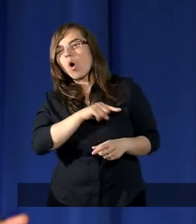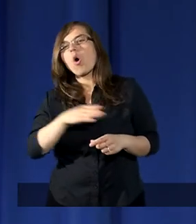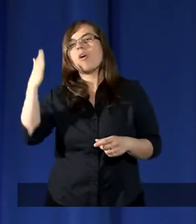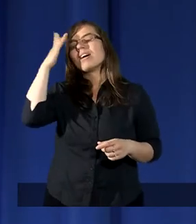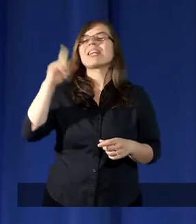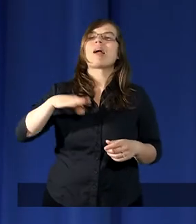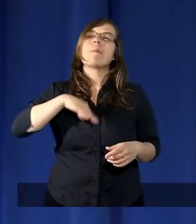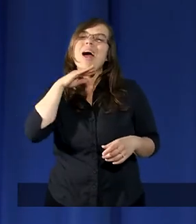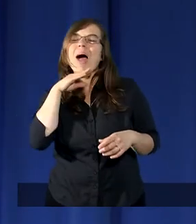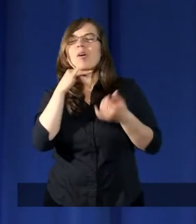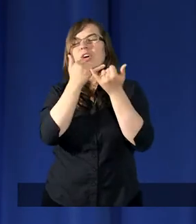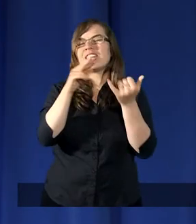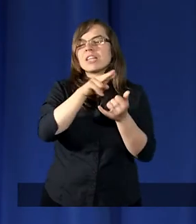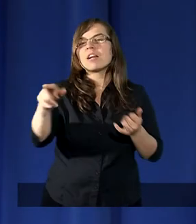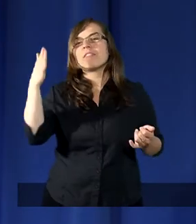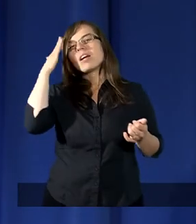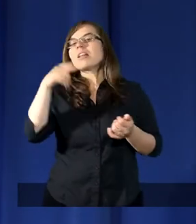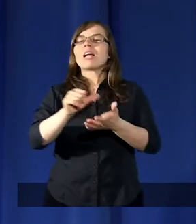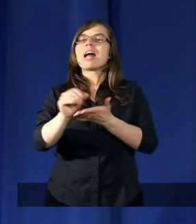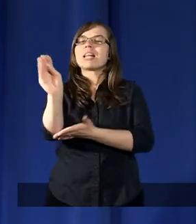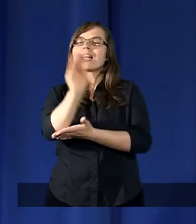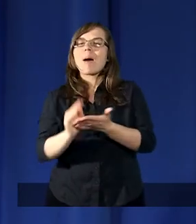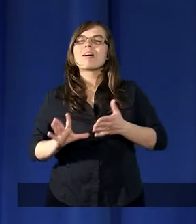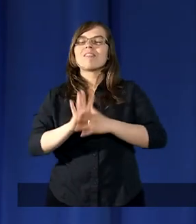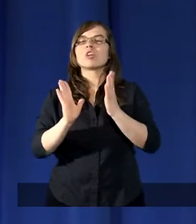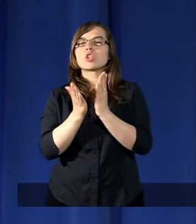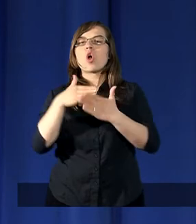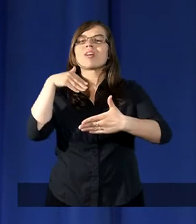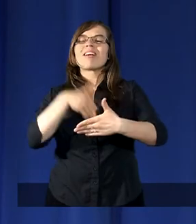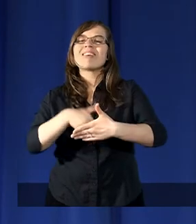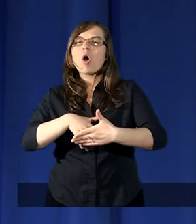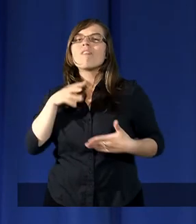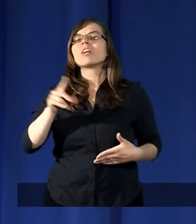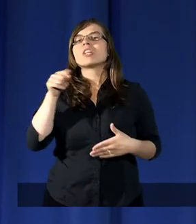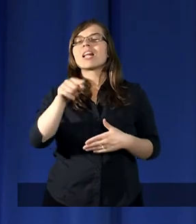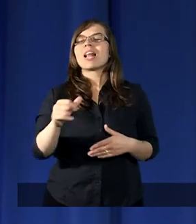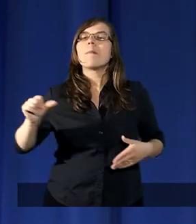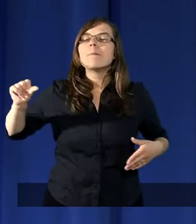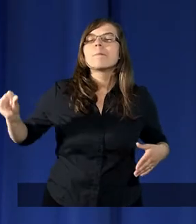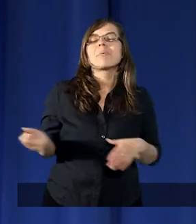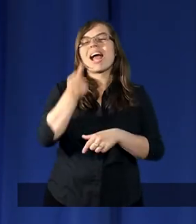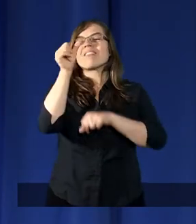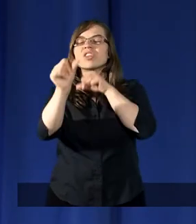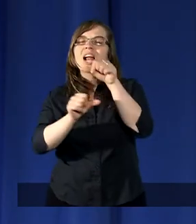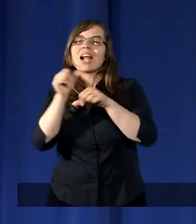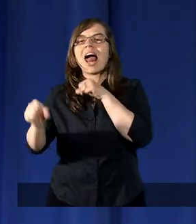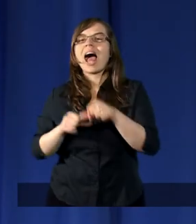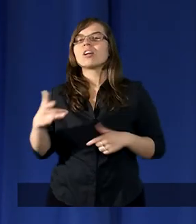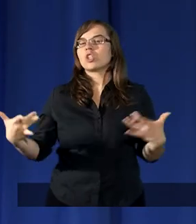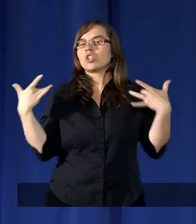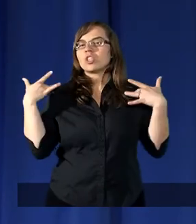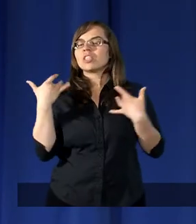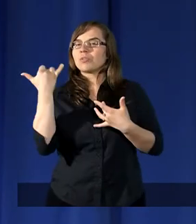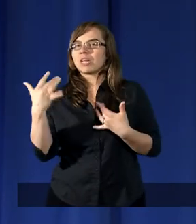z pedagogiki, co też jest napisane w książce wychowanie, że te pierwsze lata w